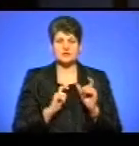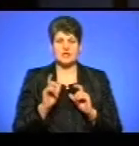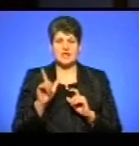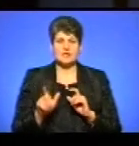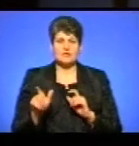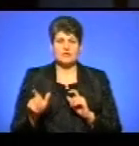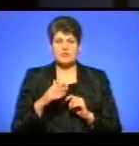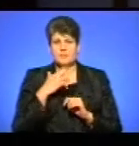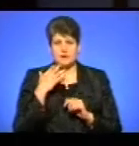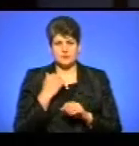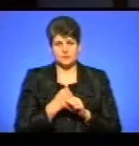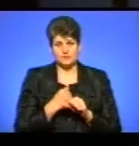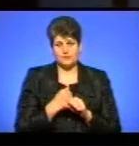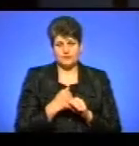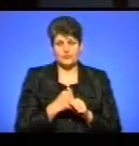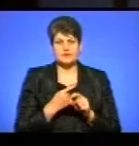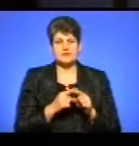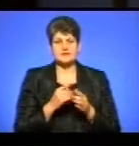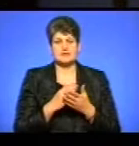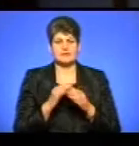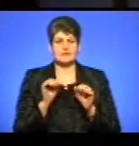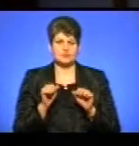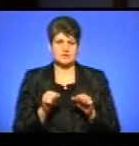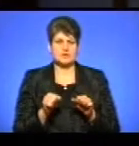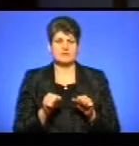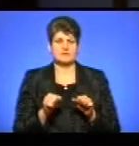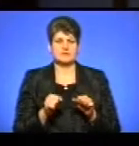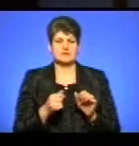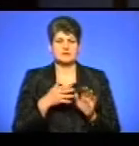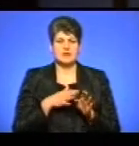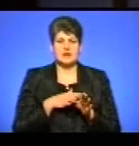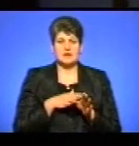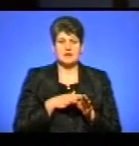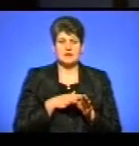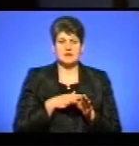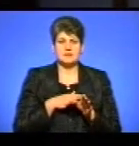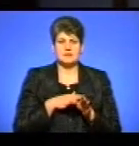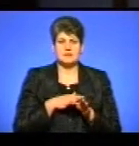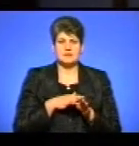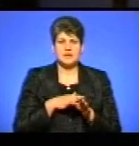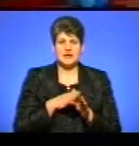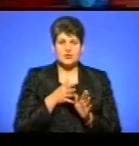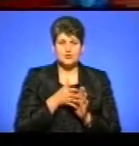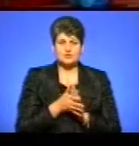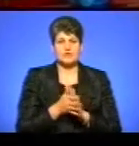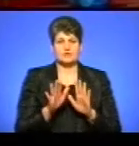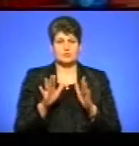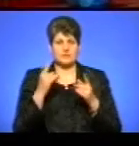багато творить, і це є можливі, це є певна площадка, власне реалізувати якісь свої, скажімо, моменти своєї творчості.